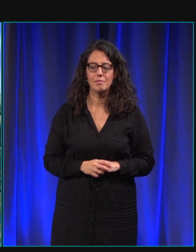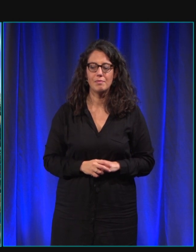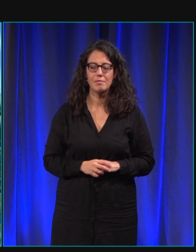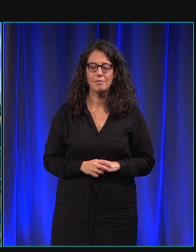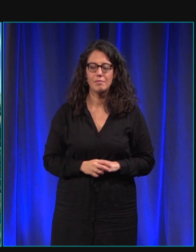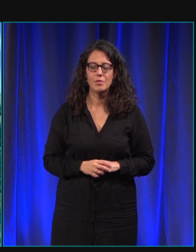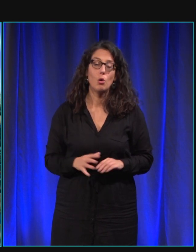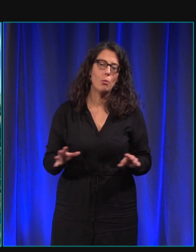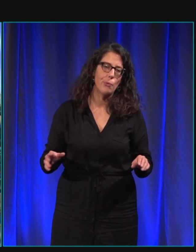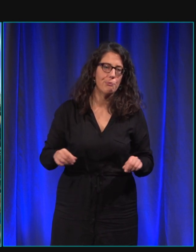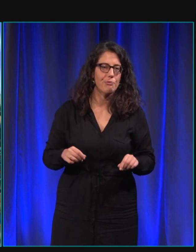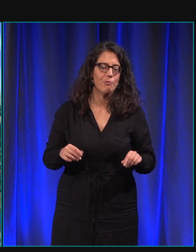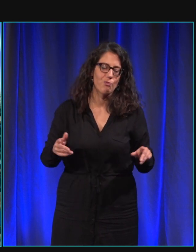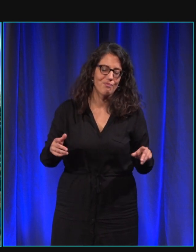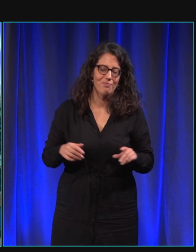Bon,